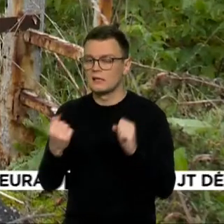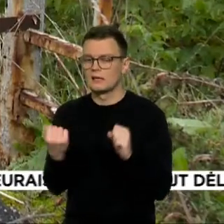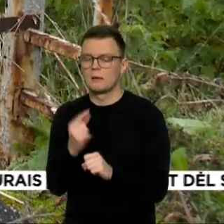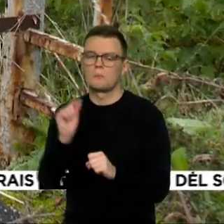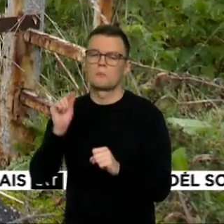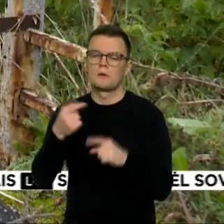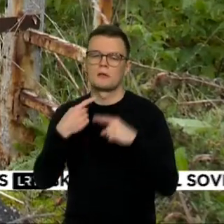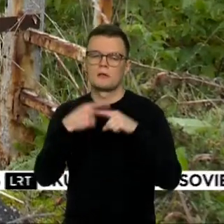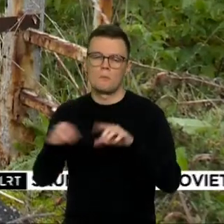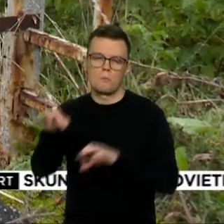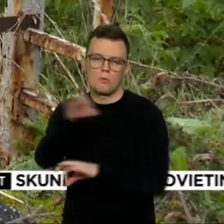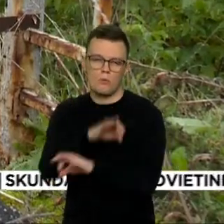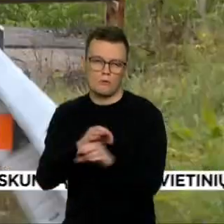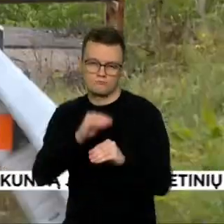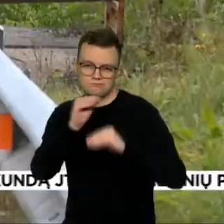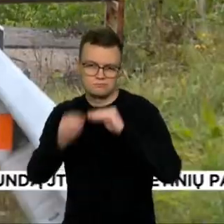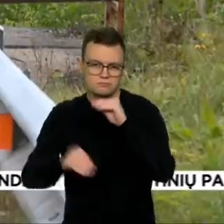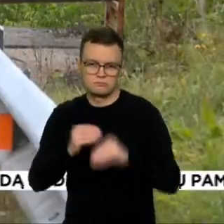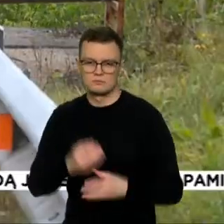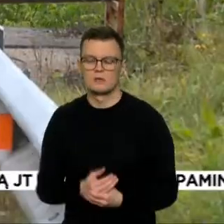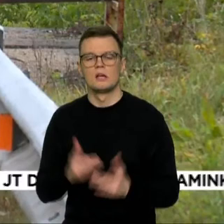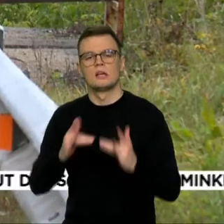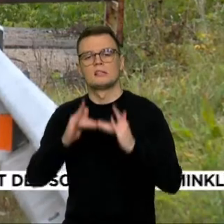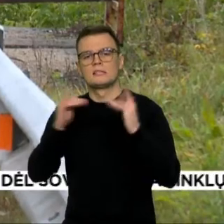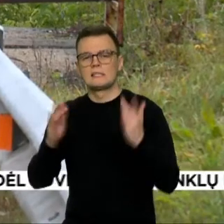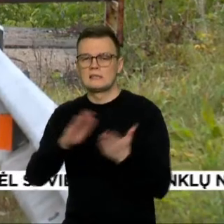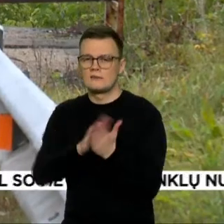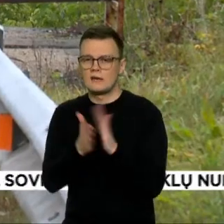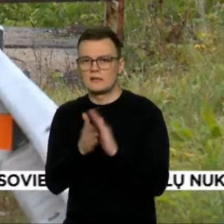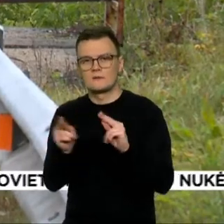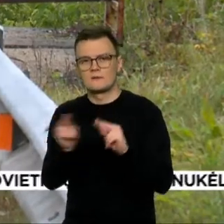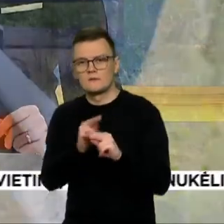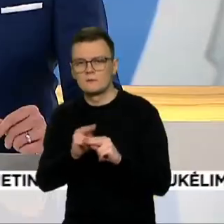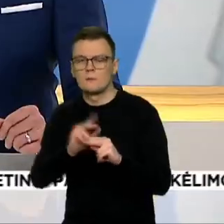Tiltams tarkyti kasme atskiriama apie 20 milijonų eurų.